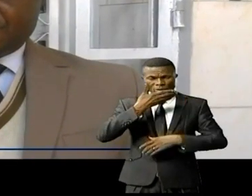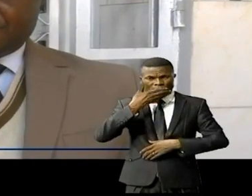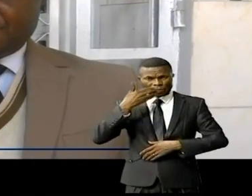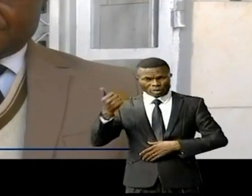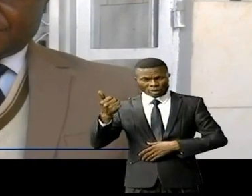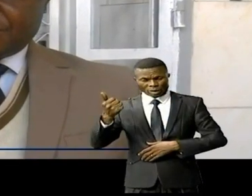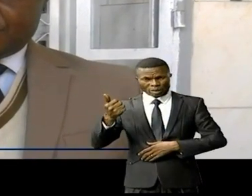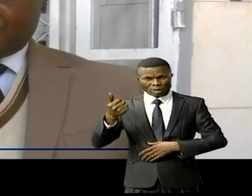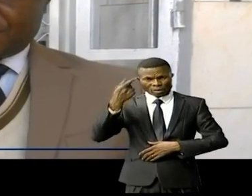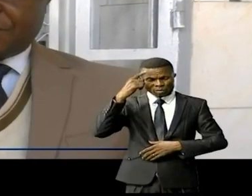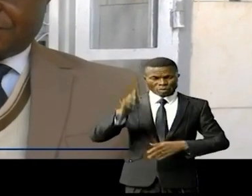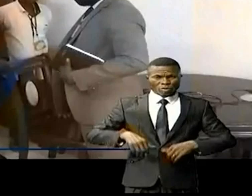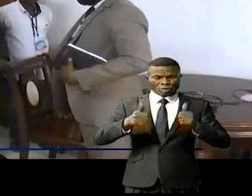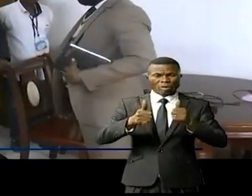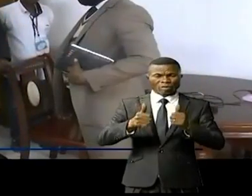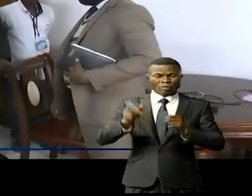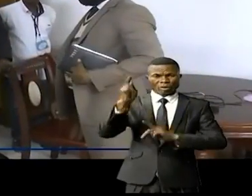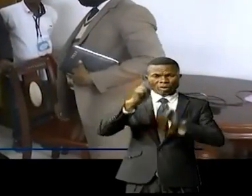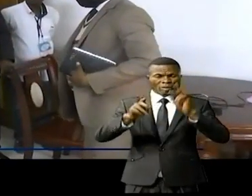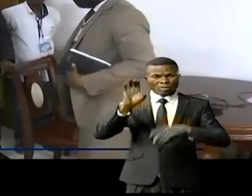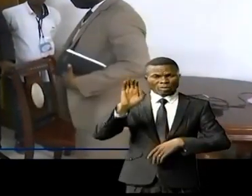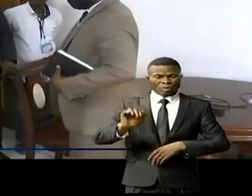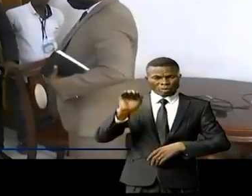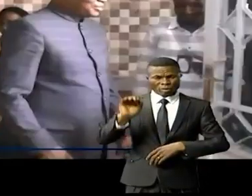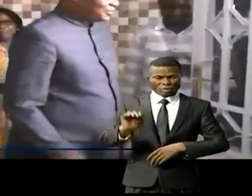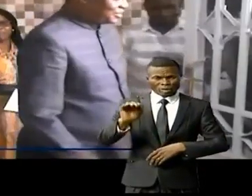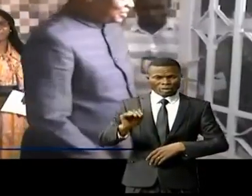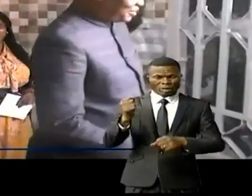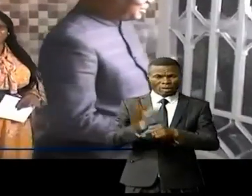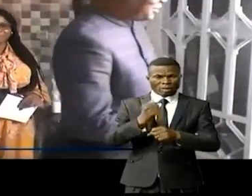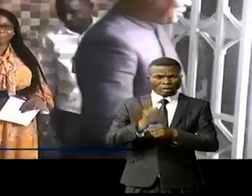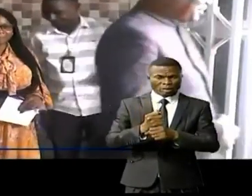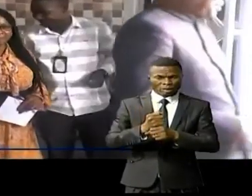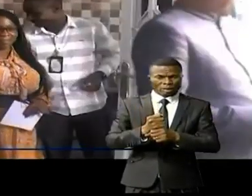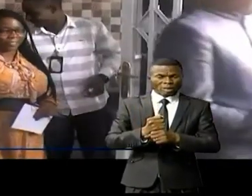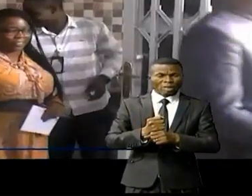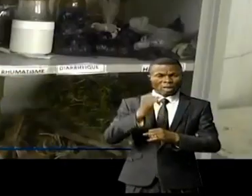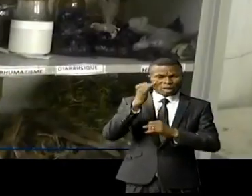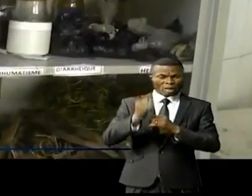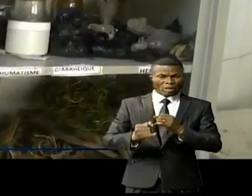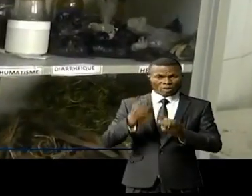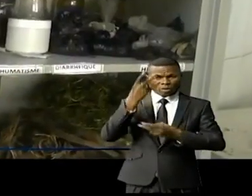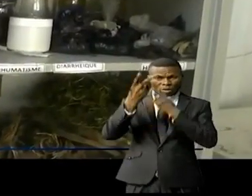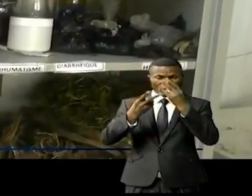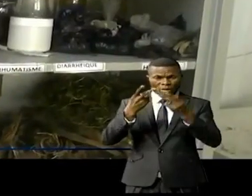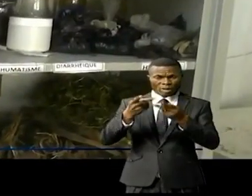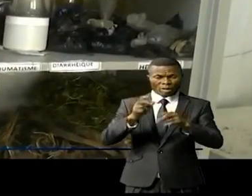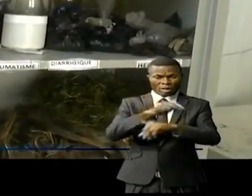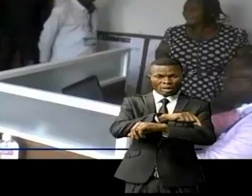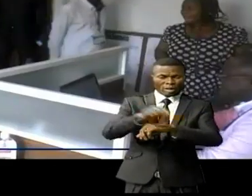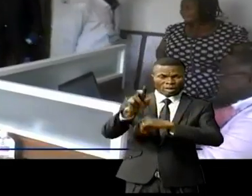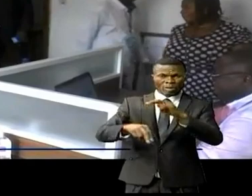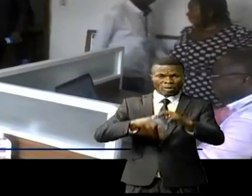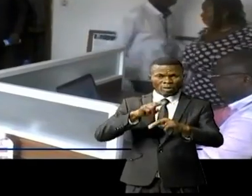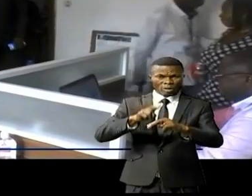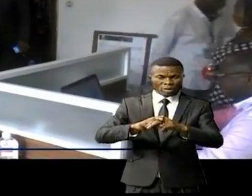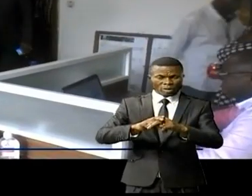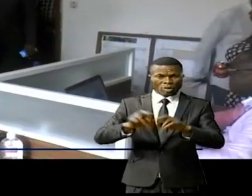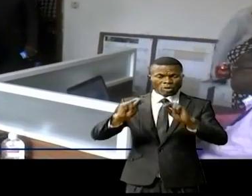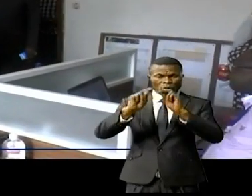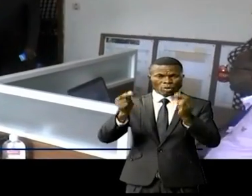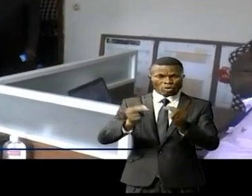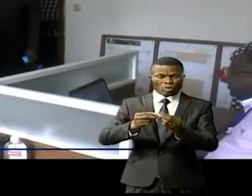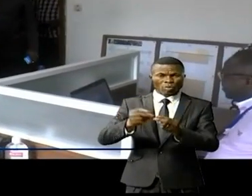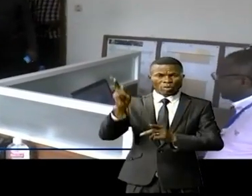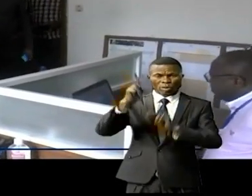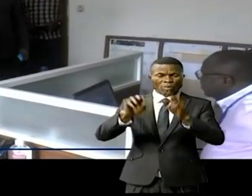conditions de vie de ces populations. Cette séance de travail a été sanctionnée par la visite du siège national de la dynamique des groupes de